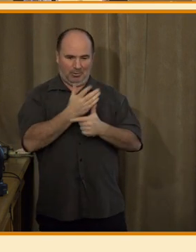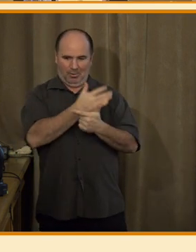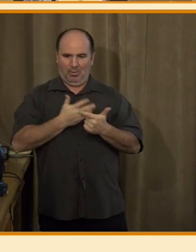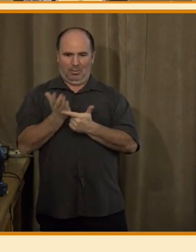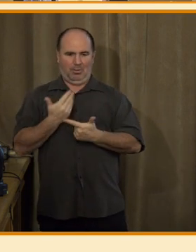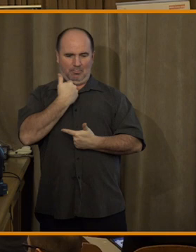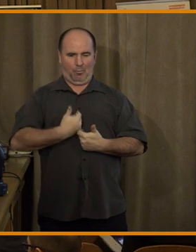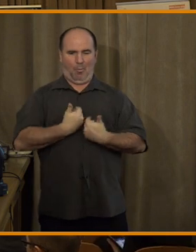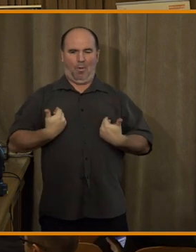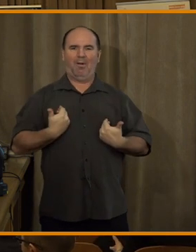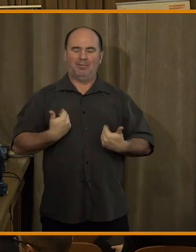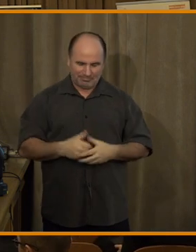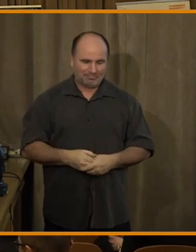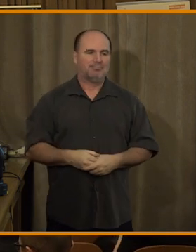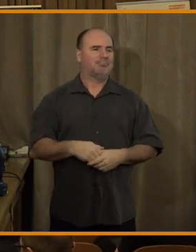děkuji moc.